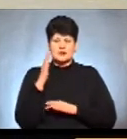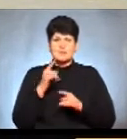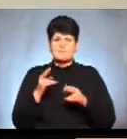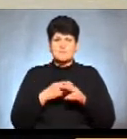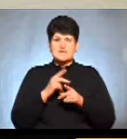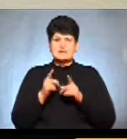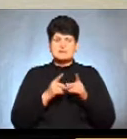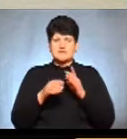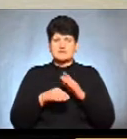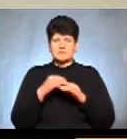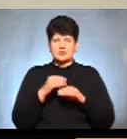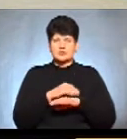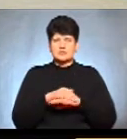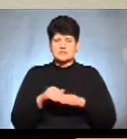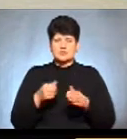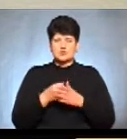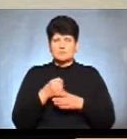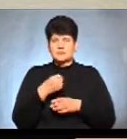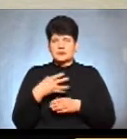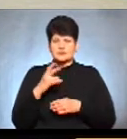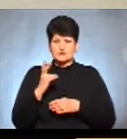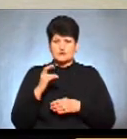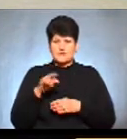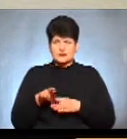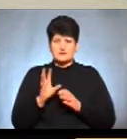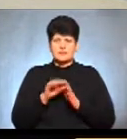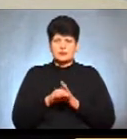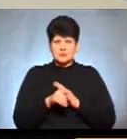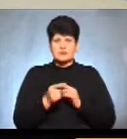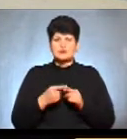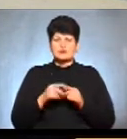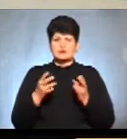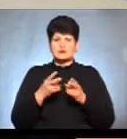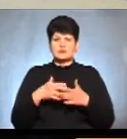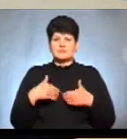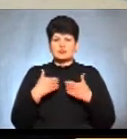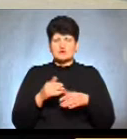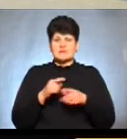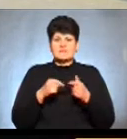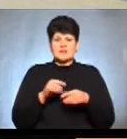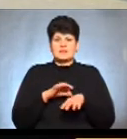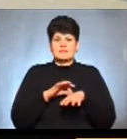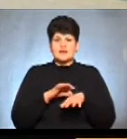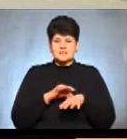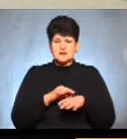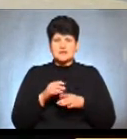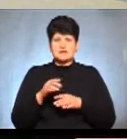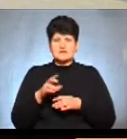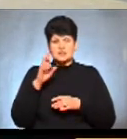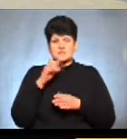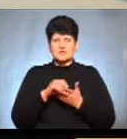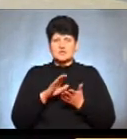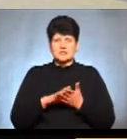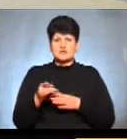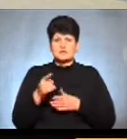виборчої адреси до 15 квітня включно. Для цього необхідно звернутися в відділ ведення державного реєстру виборців Тернопільської